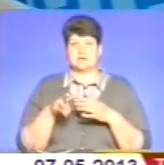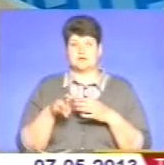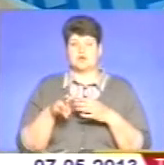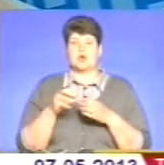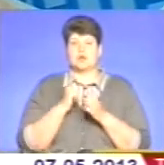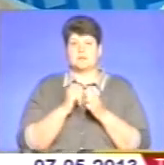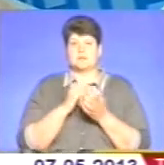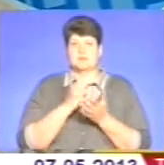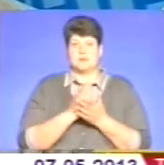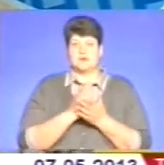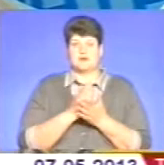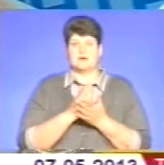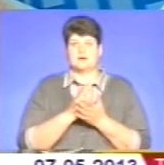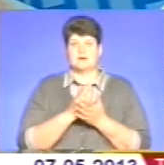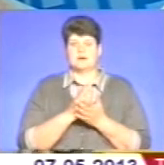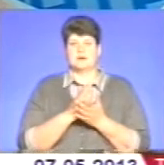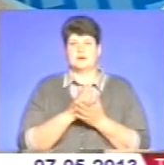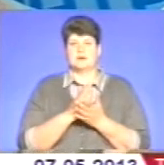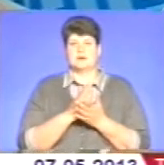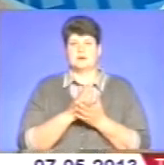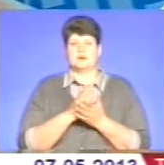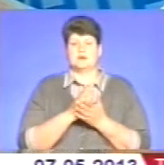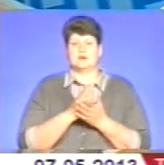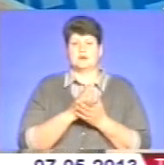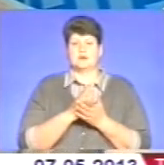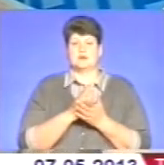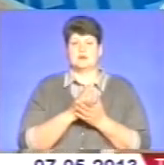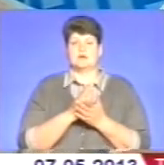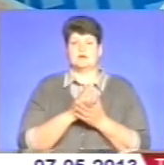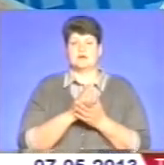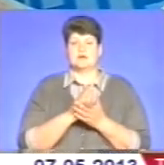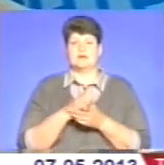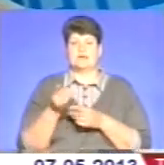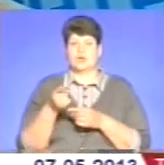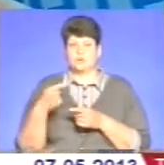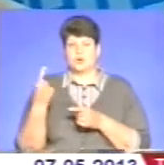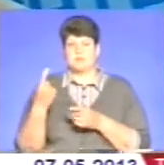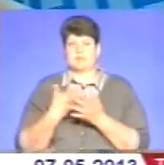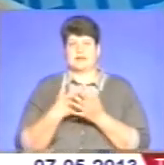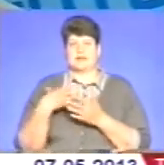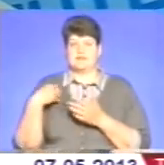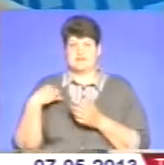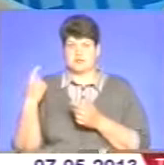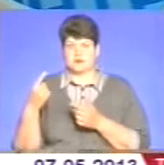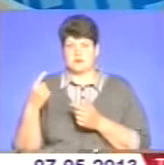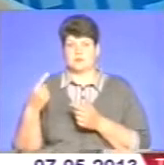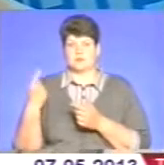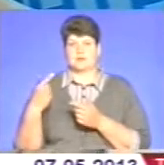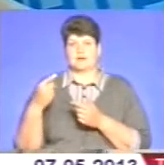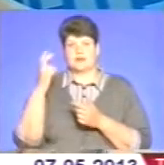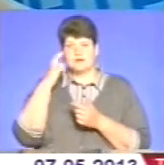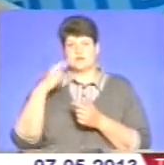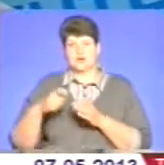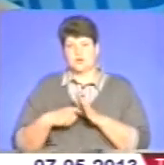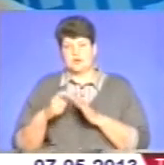свій орнамент і написати буквами. Ну, перше буде вишиватися Тернопільський область, потім де там Львівська, Франківська, Київська, Донецька.